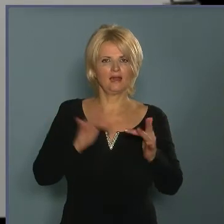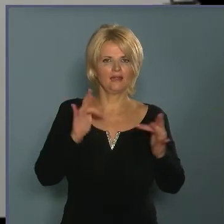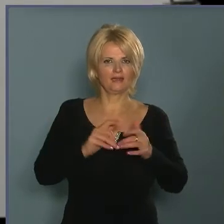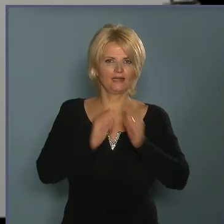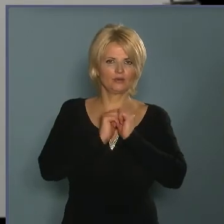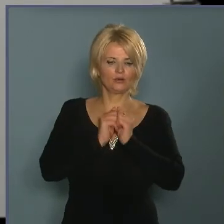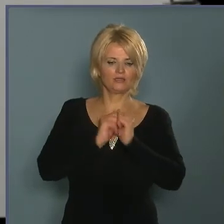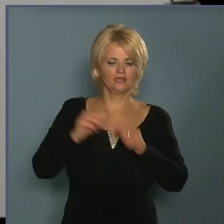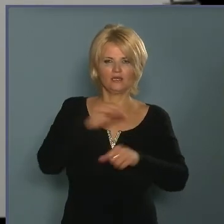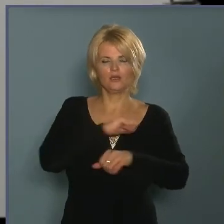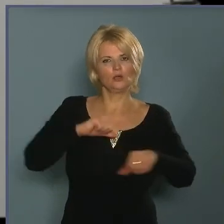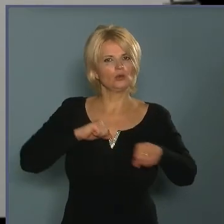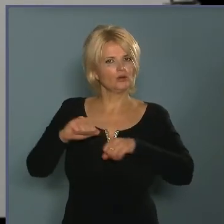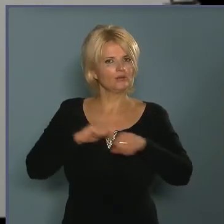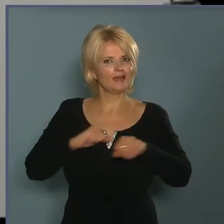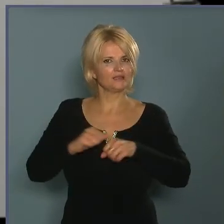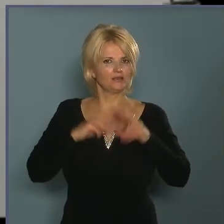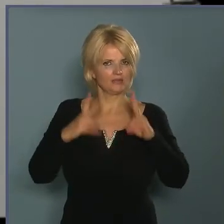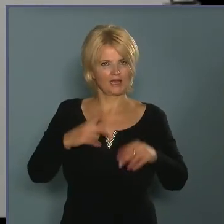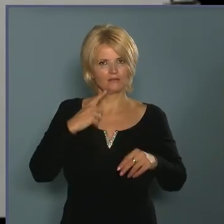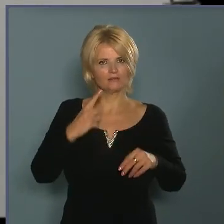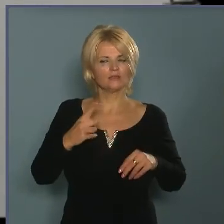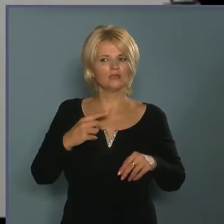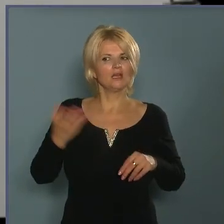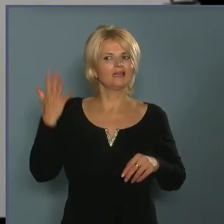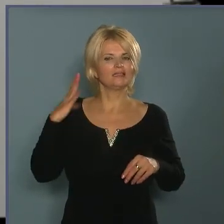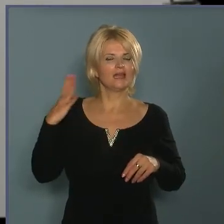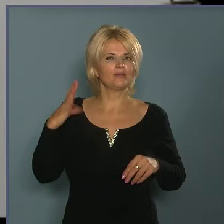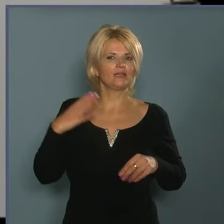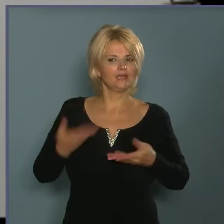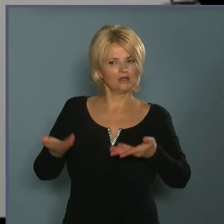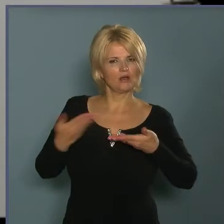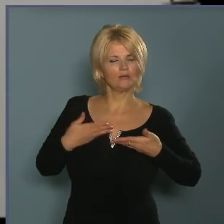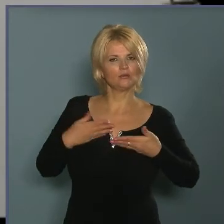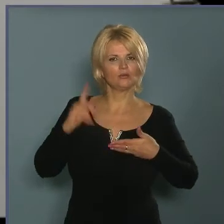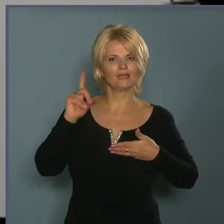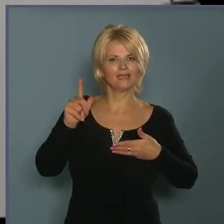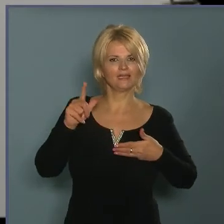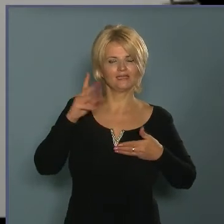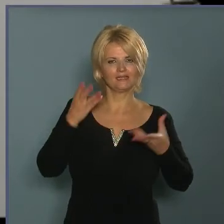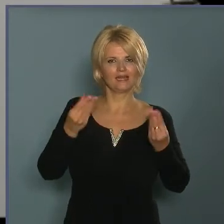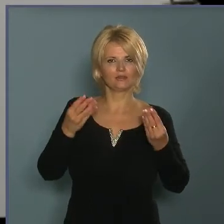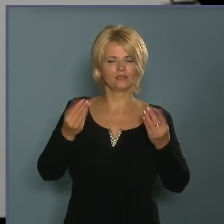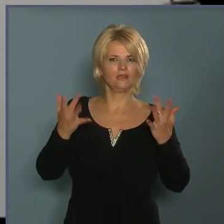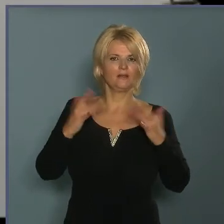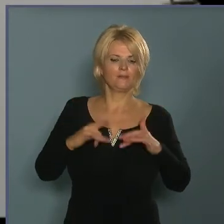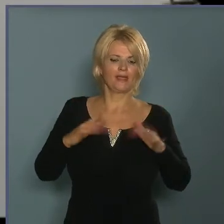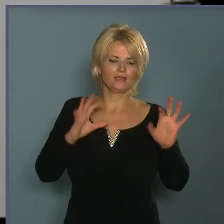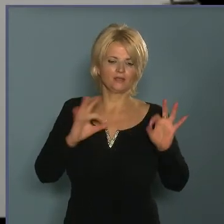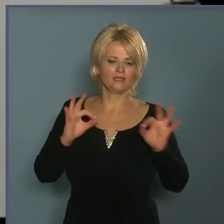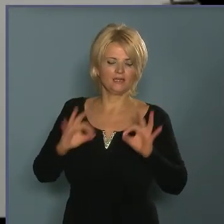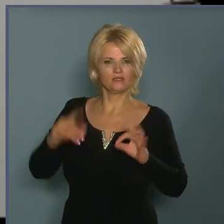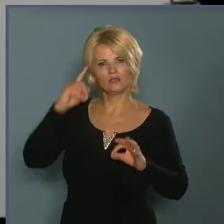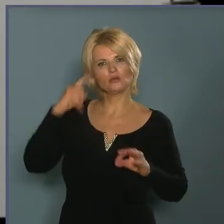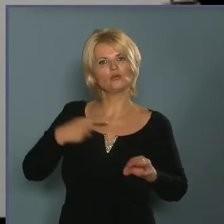önkormányzatot meg kell említeni, hiszen a közelmódban kaptunk tőlük két olyan eszközt, amivel a helyszín intézkedéseknél tudjuk az